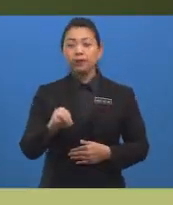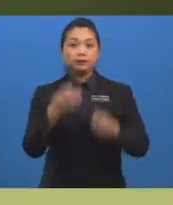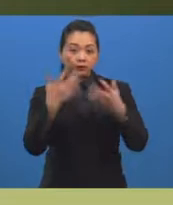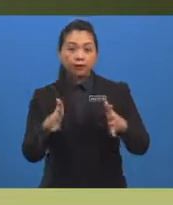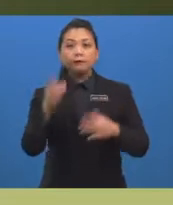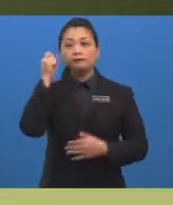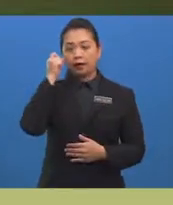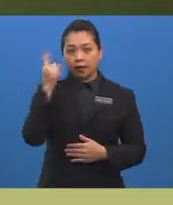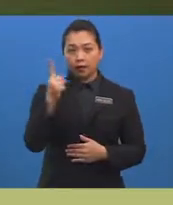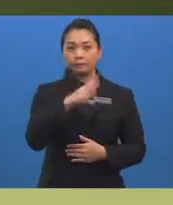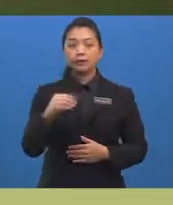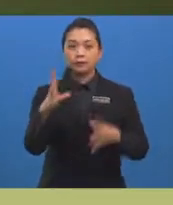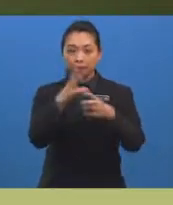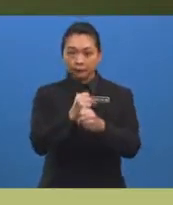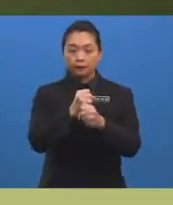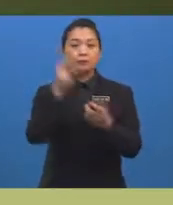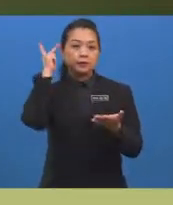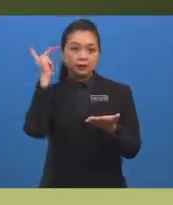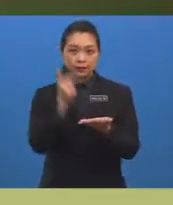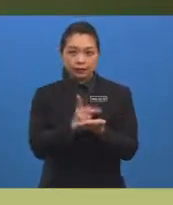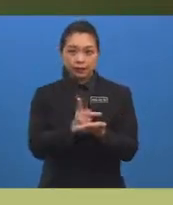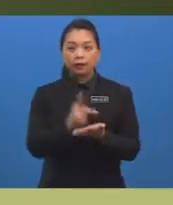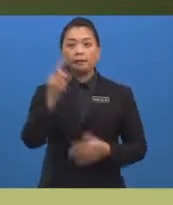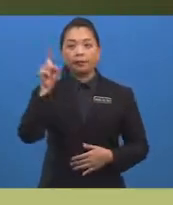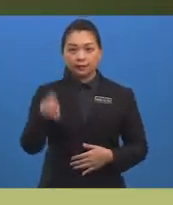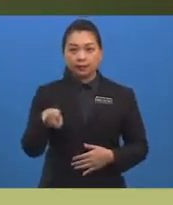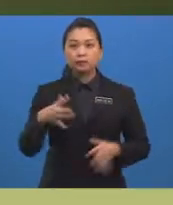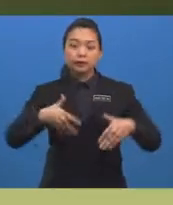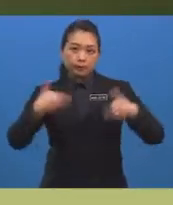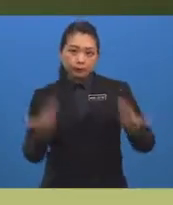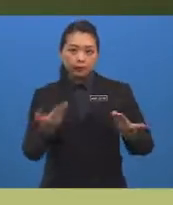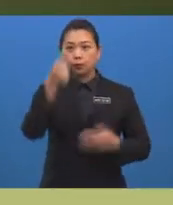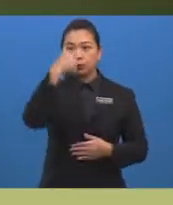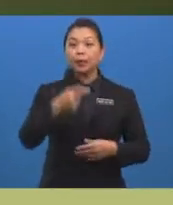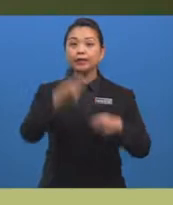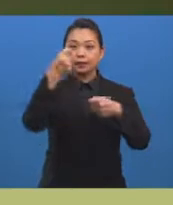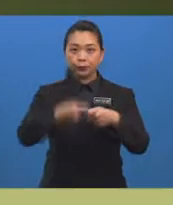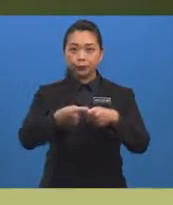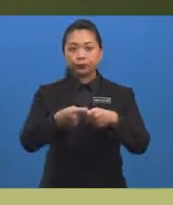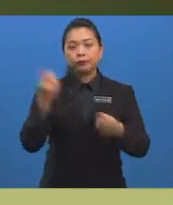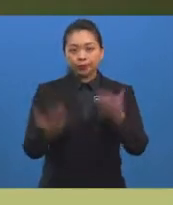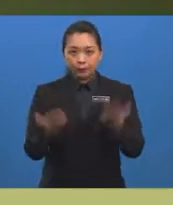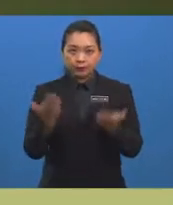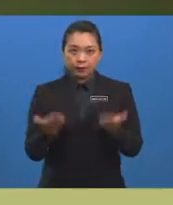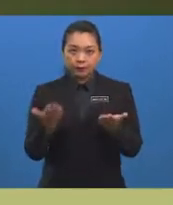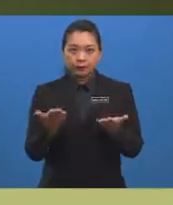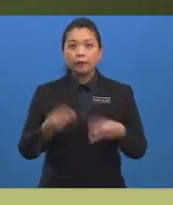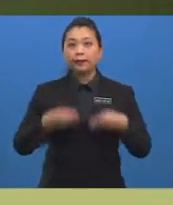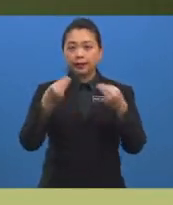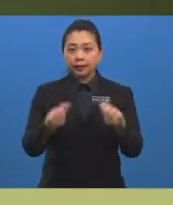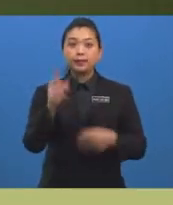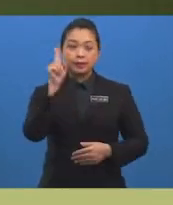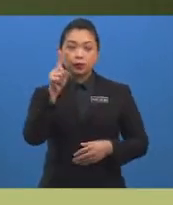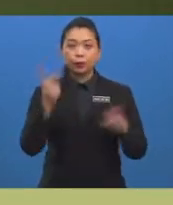memahami dan dapat mengenalpasti bagaimana untuk menentukan Kebarang Kalian bagi